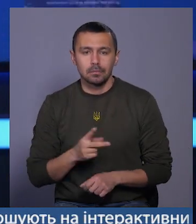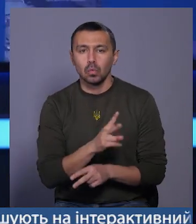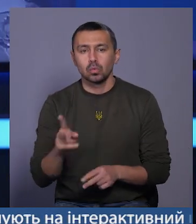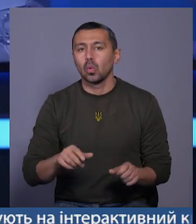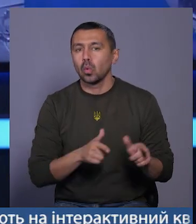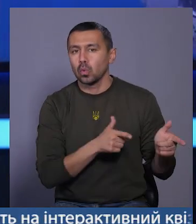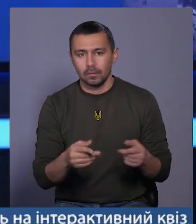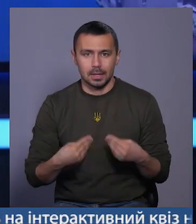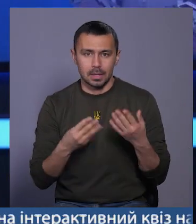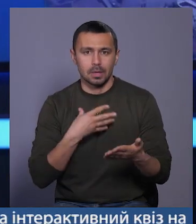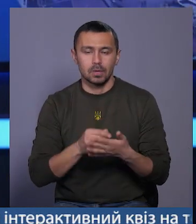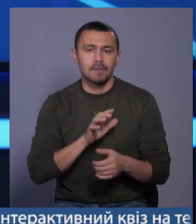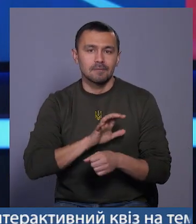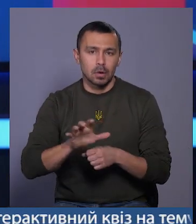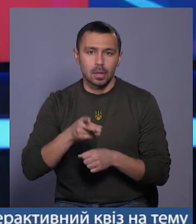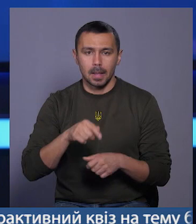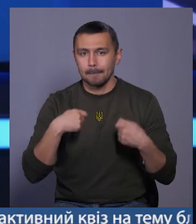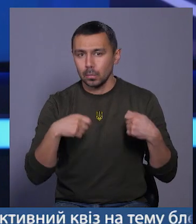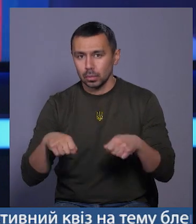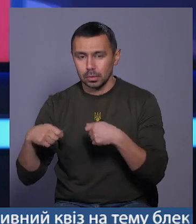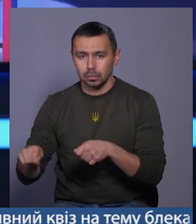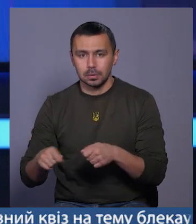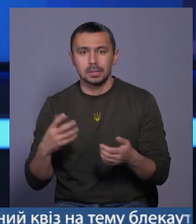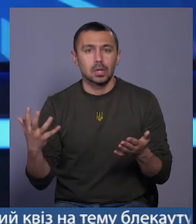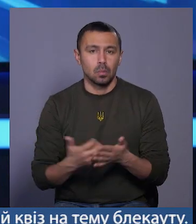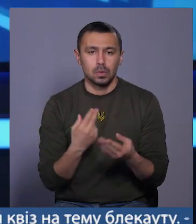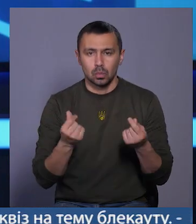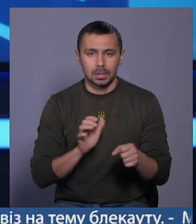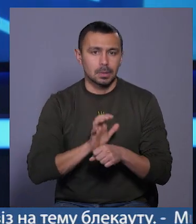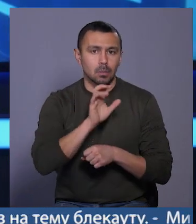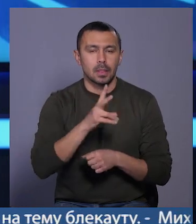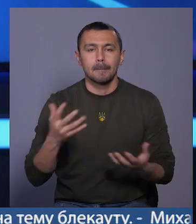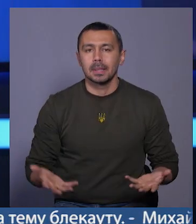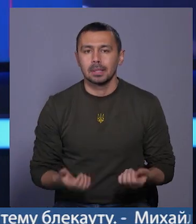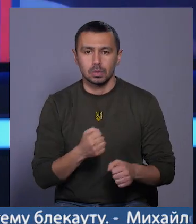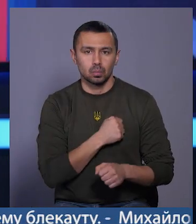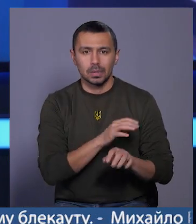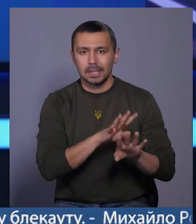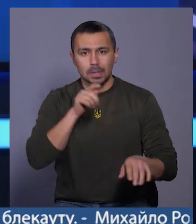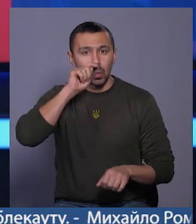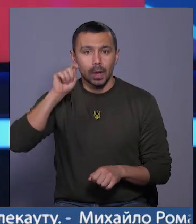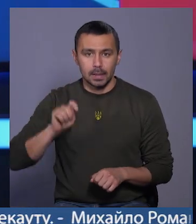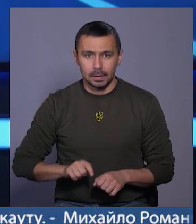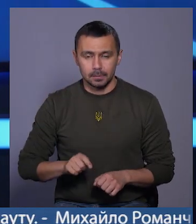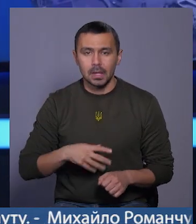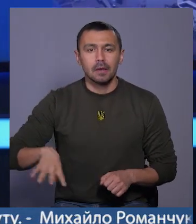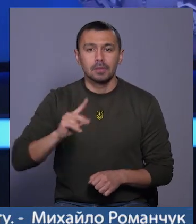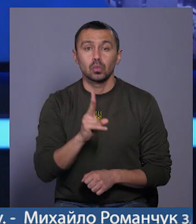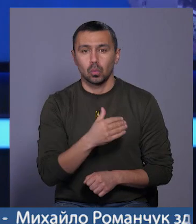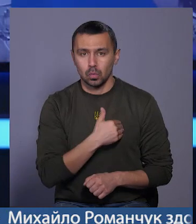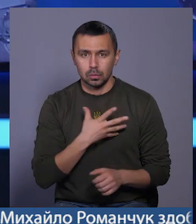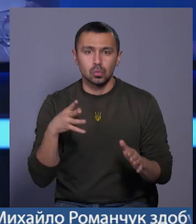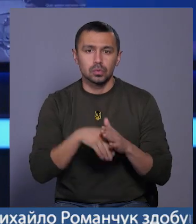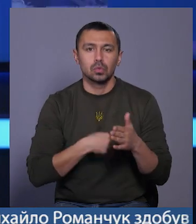які готові надати свої вироби для продажу. Зароблені кошти спрямують на підтримку Збройних сил України. Усіх охочих